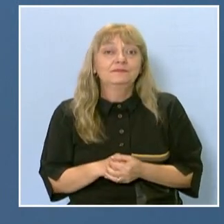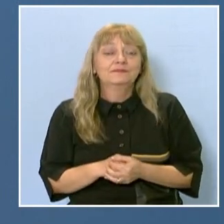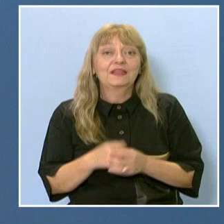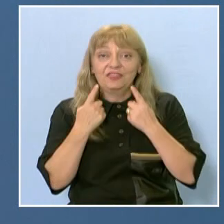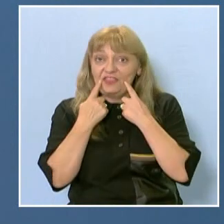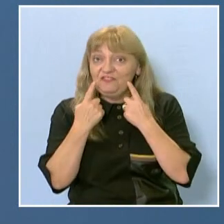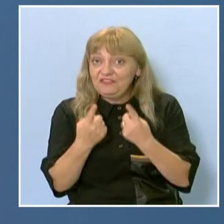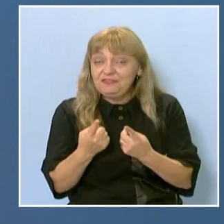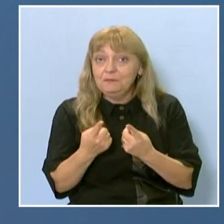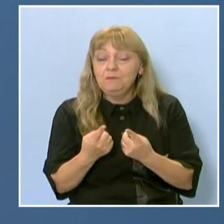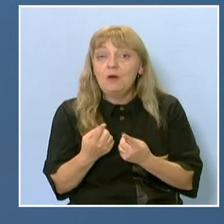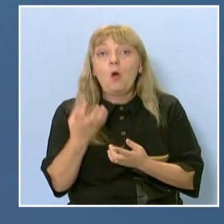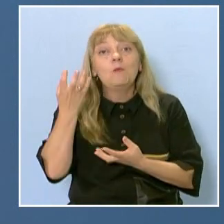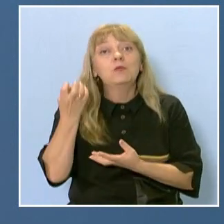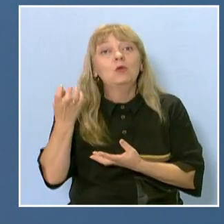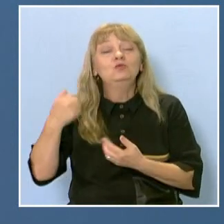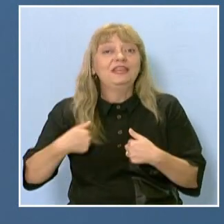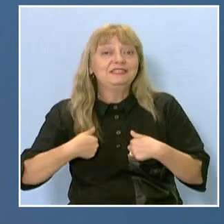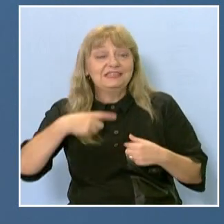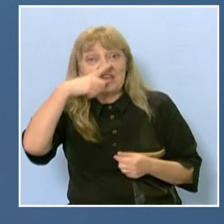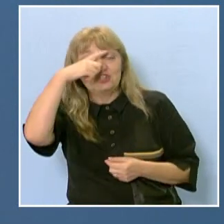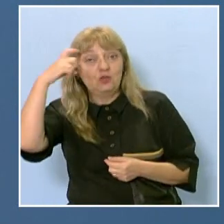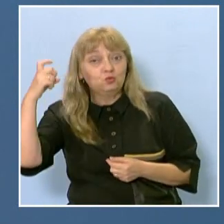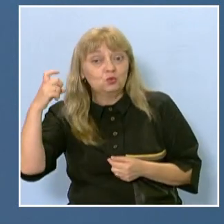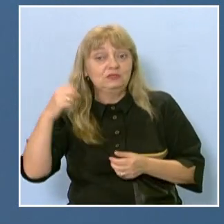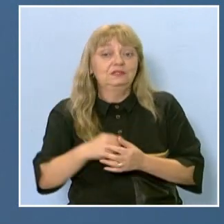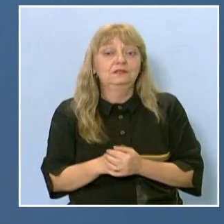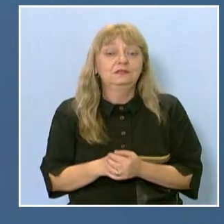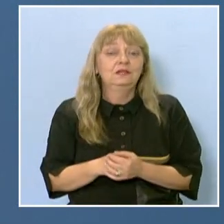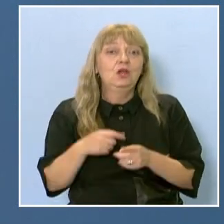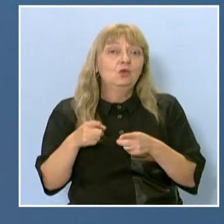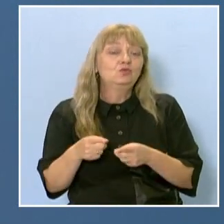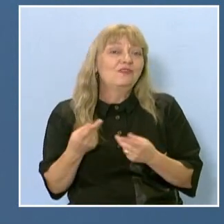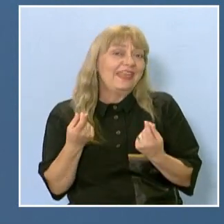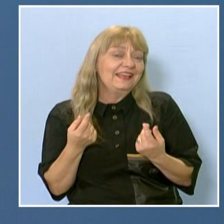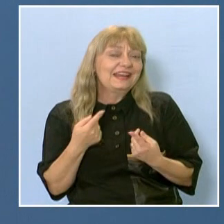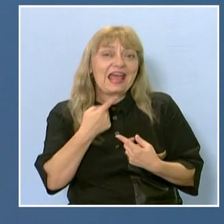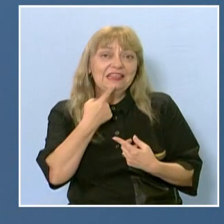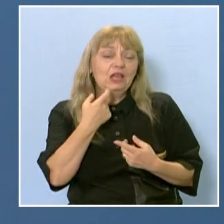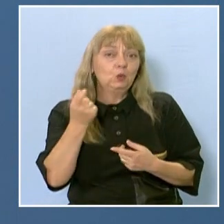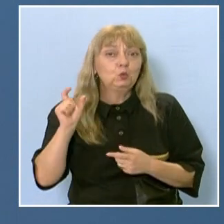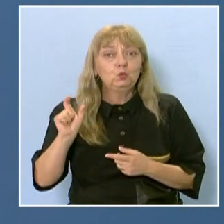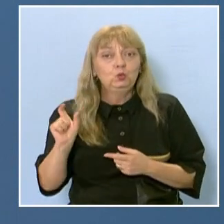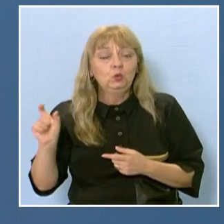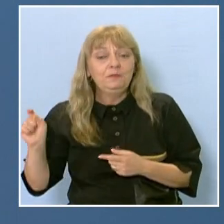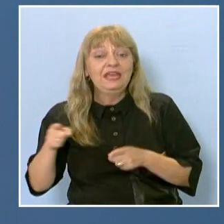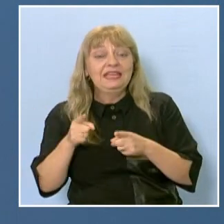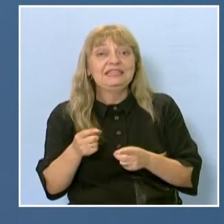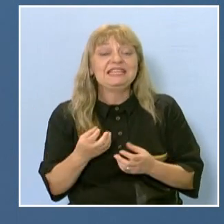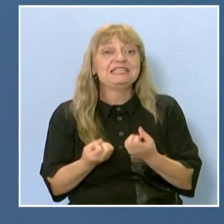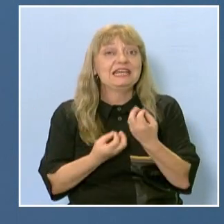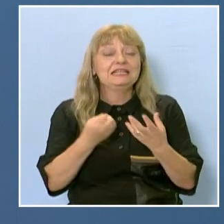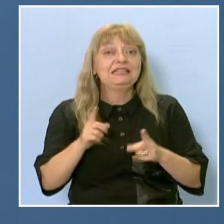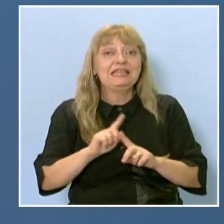видим плодовете на труда ни. Сега, плодовете, то е малка игра на думи, защото именно тези растения се използват, защото